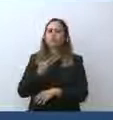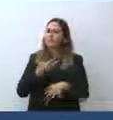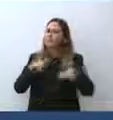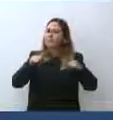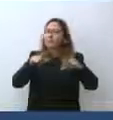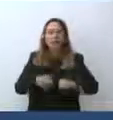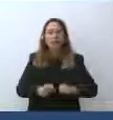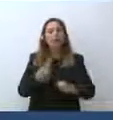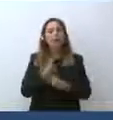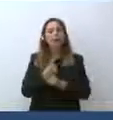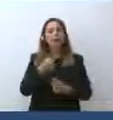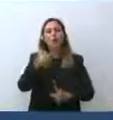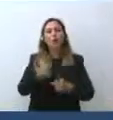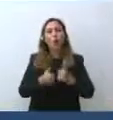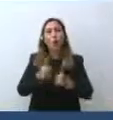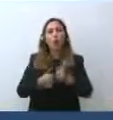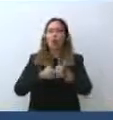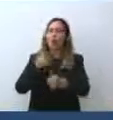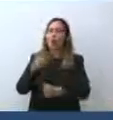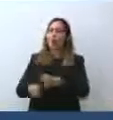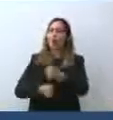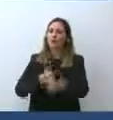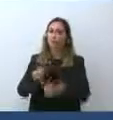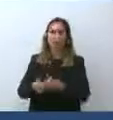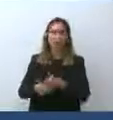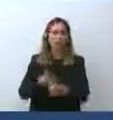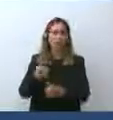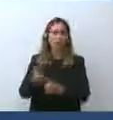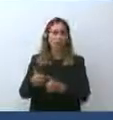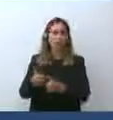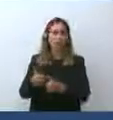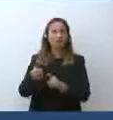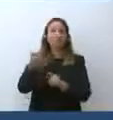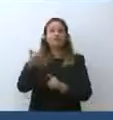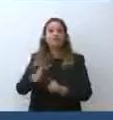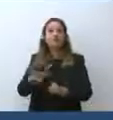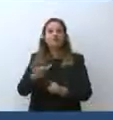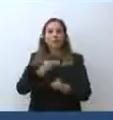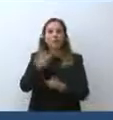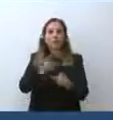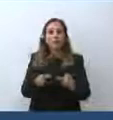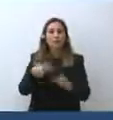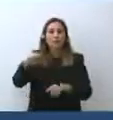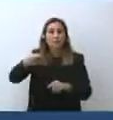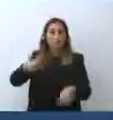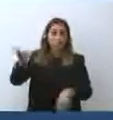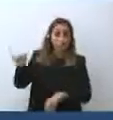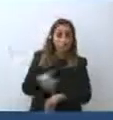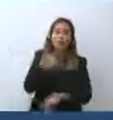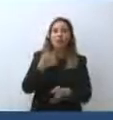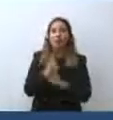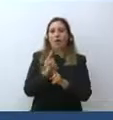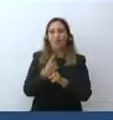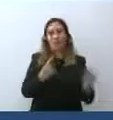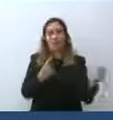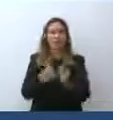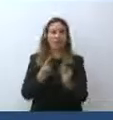regolari ogni anno per poter sostituire quel turno che sta andando e che abbiamo previsto fino al 2030.